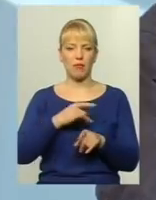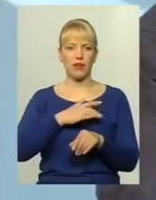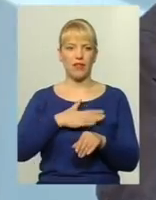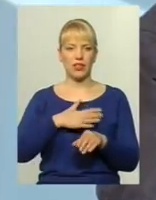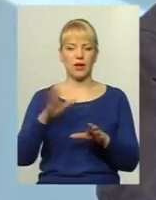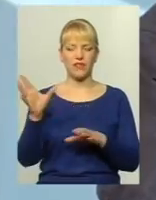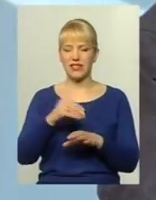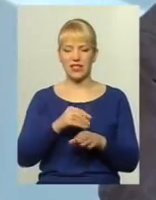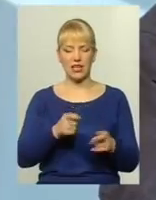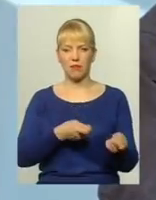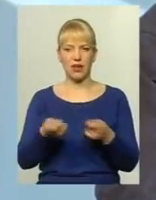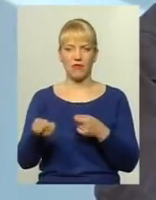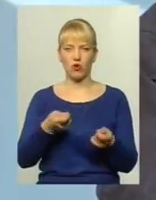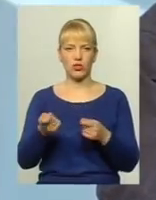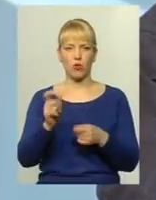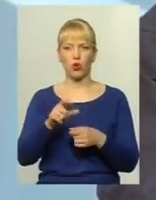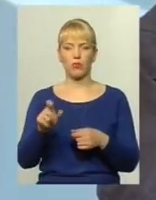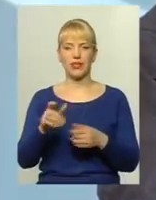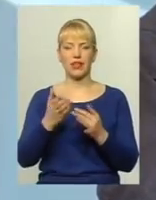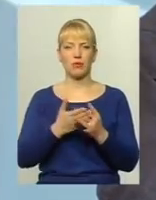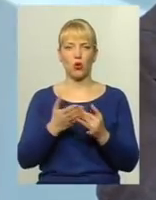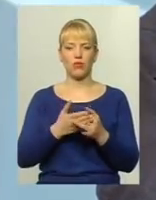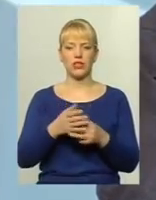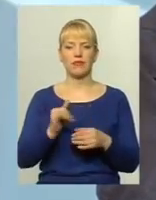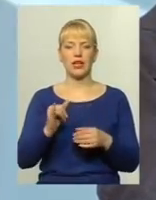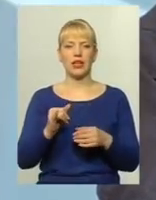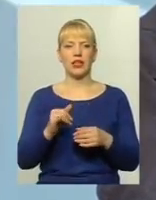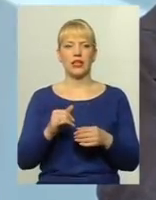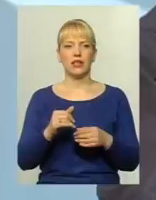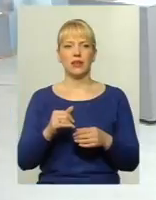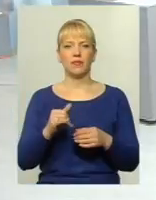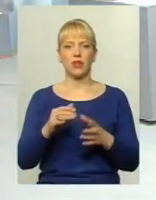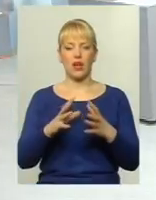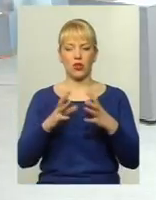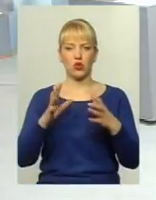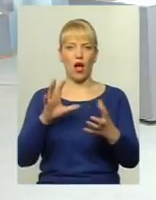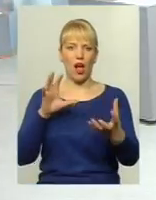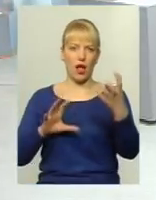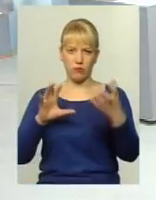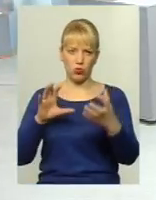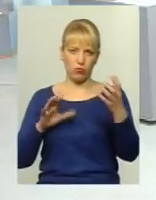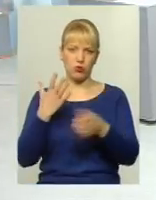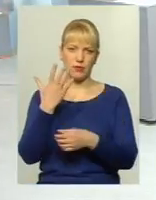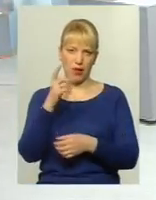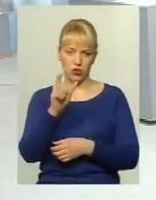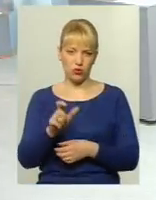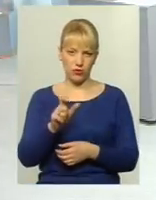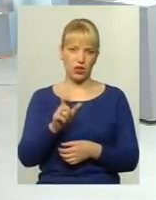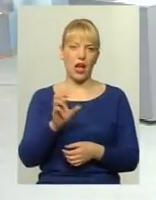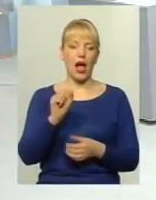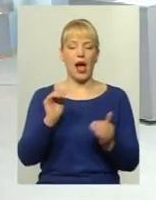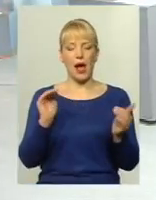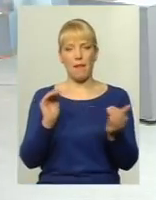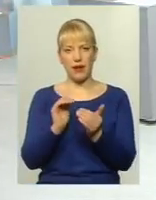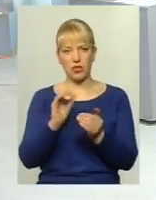винятку, всі пільові категорії громадян, тільки в великих транспортних засобах 5 пільових місць, в менших транспортних засобах 2 пільові